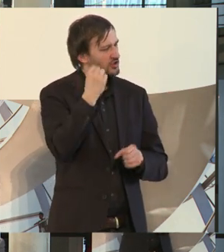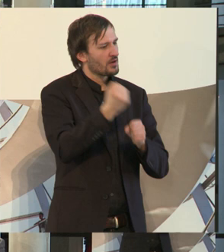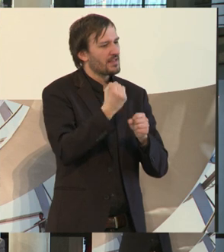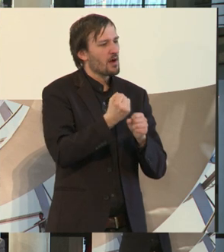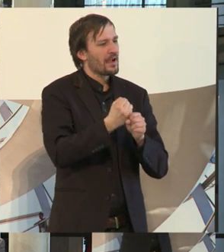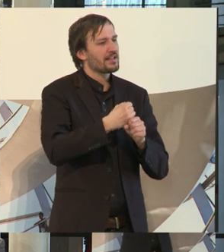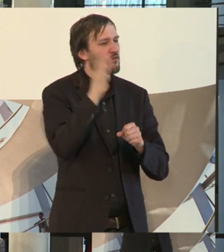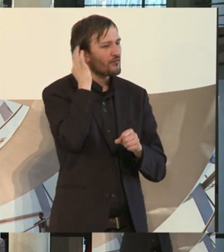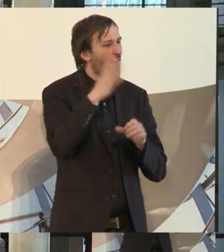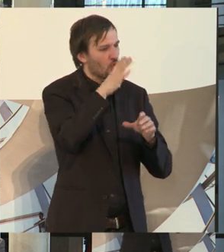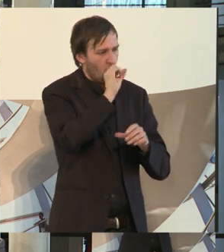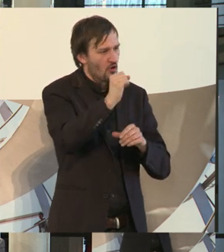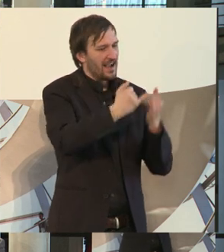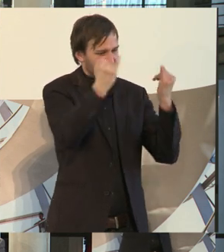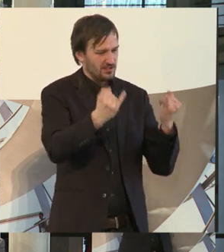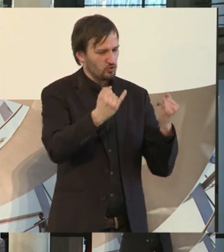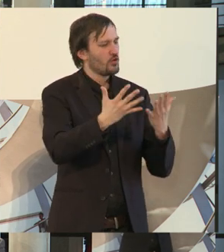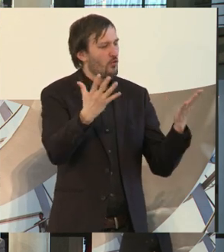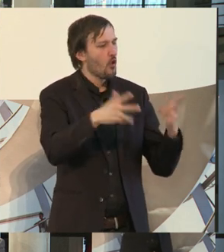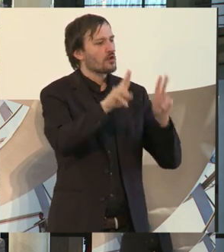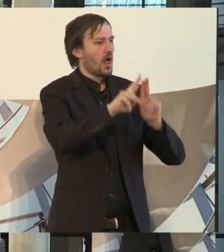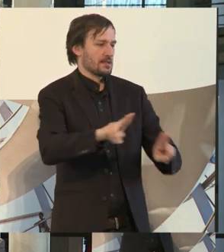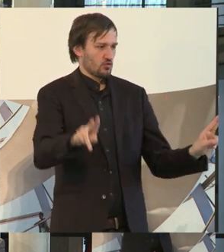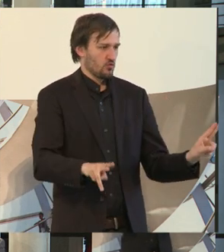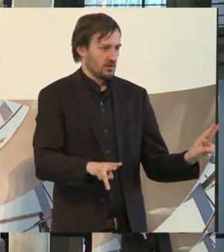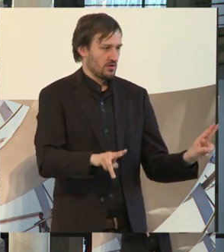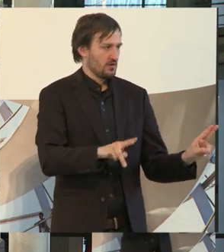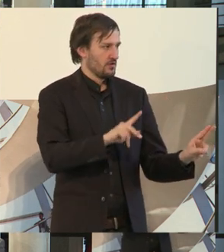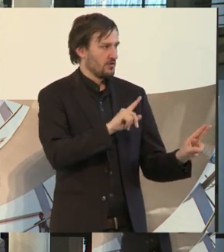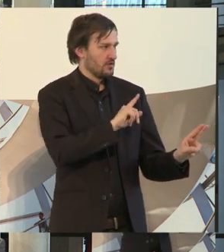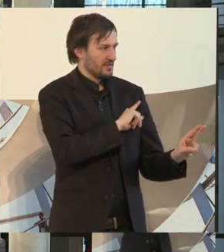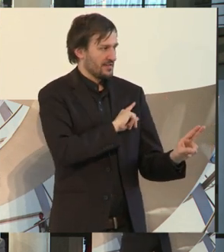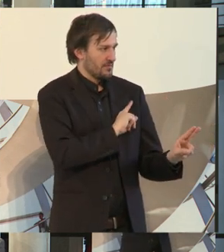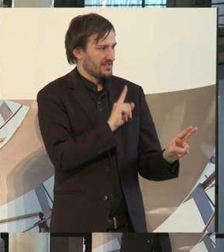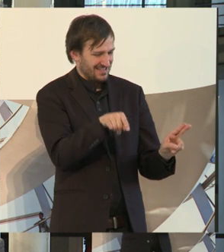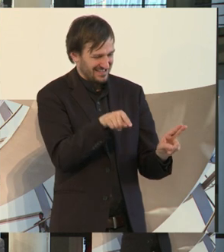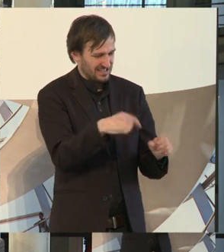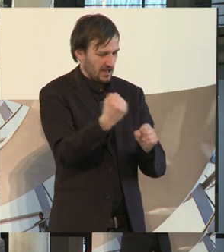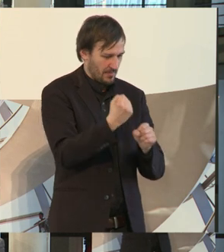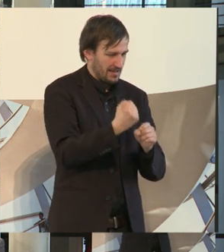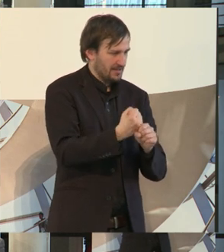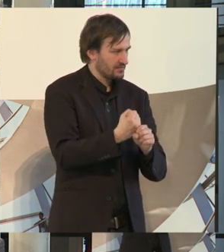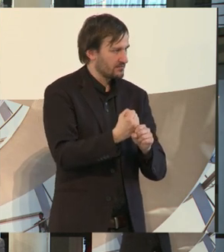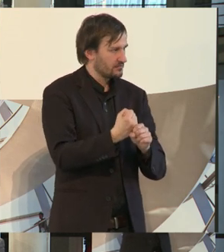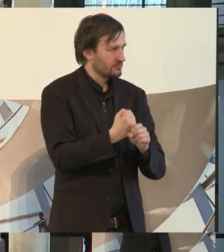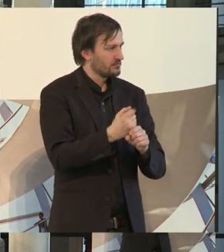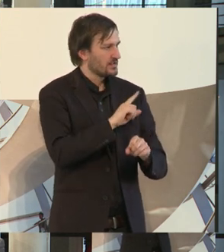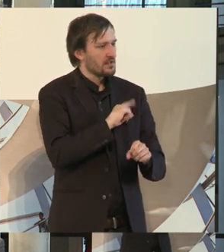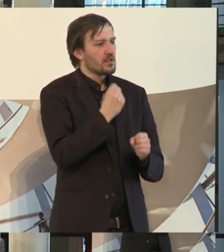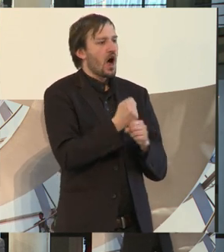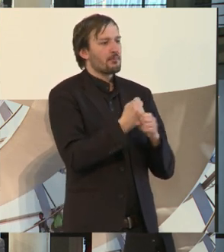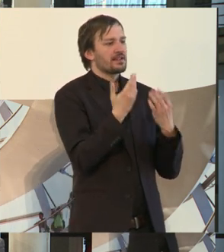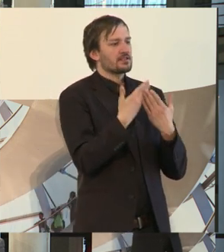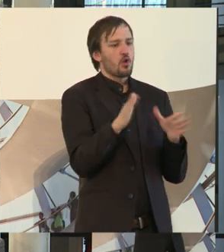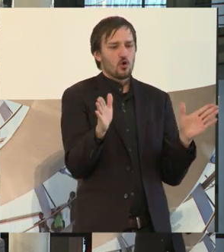in Karlsruhe. Darüber hinaus selbstständig tätig, das war notwendig, weil eben eine Arbeitslosigkeit